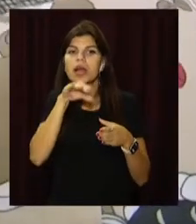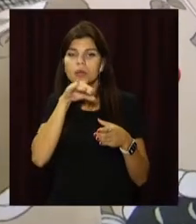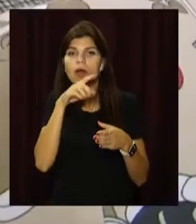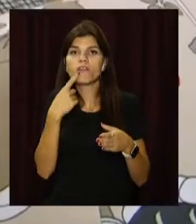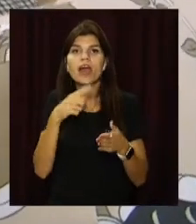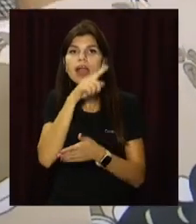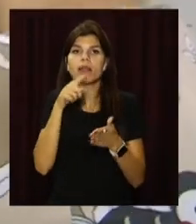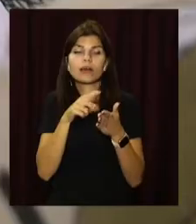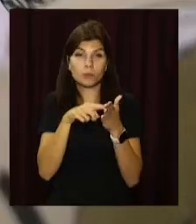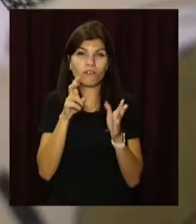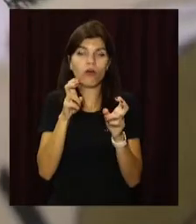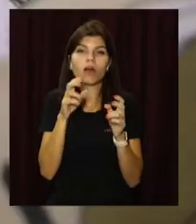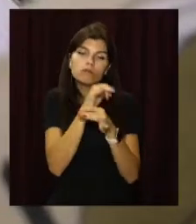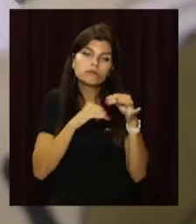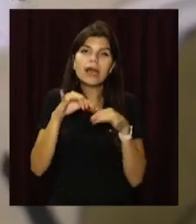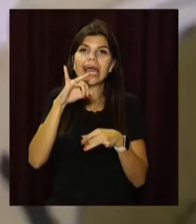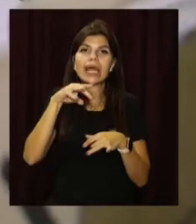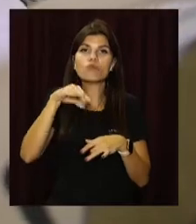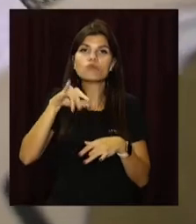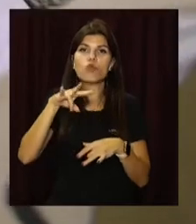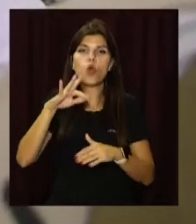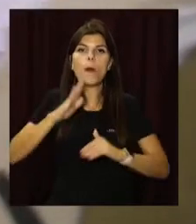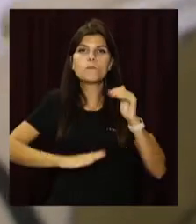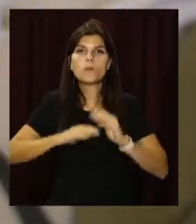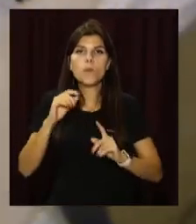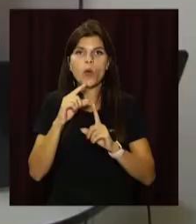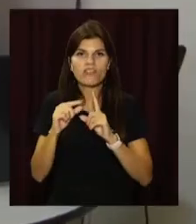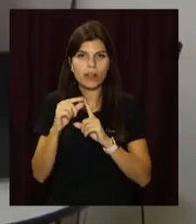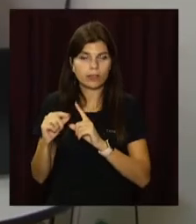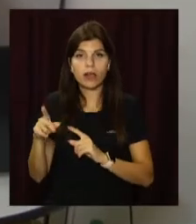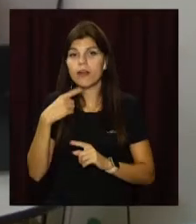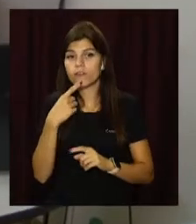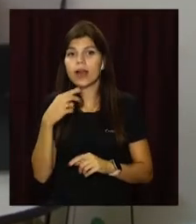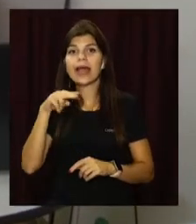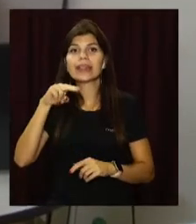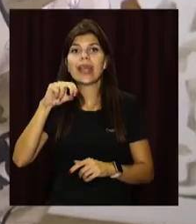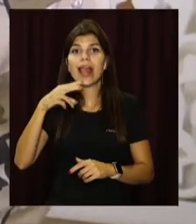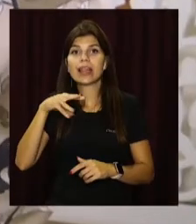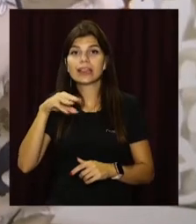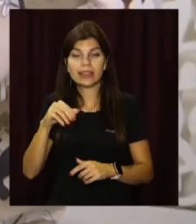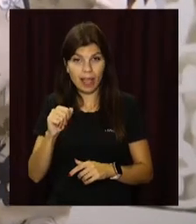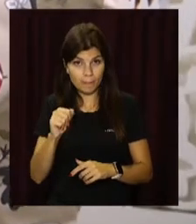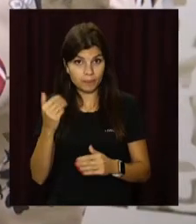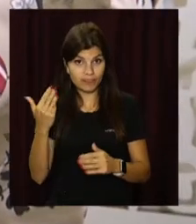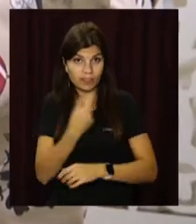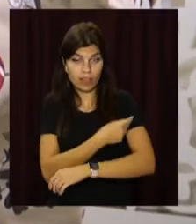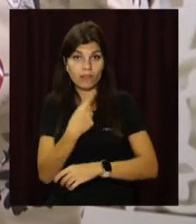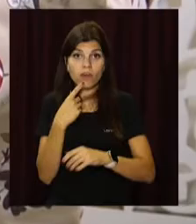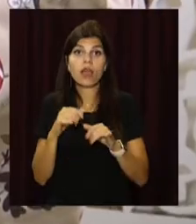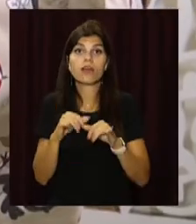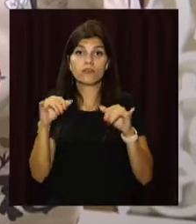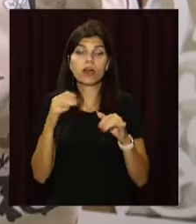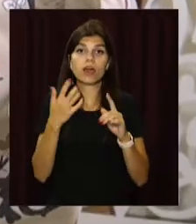з питань імунопрофілактики. Згідно наукових даних щодо результативності вакцини проти дельта-варіанту, ефективність щеплення зростає з